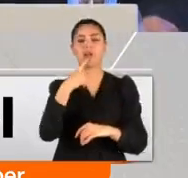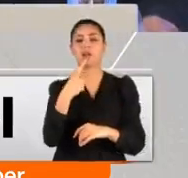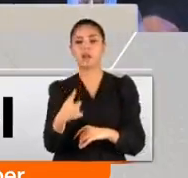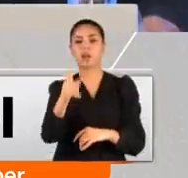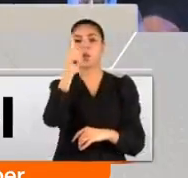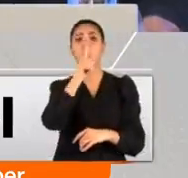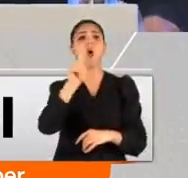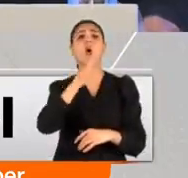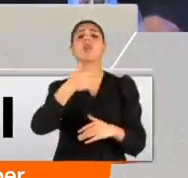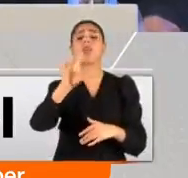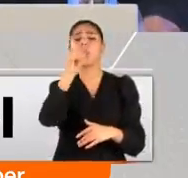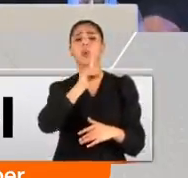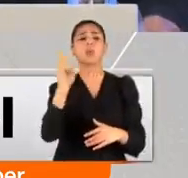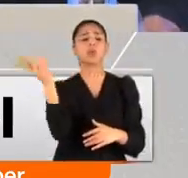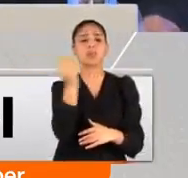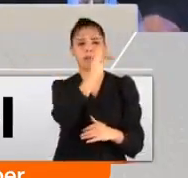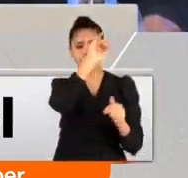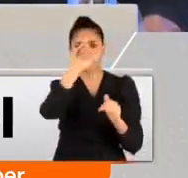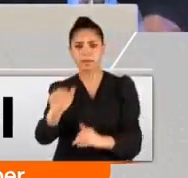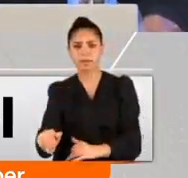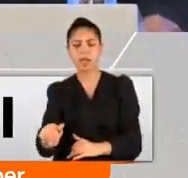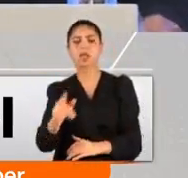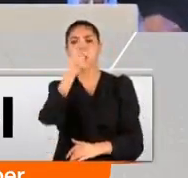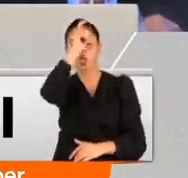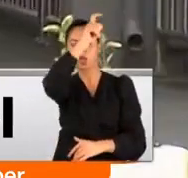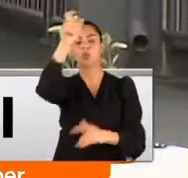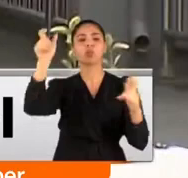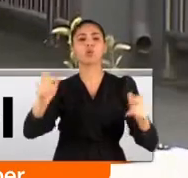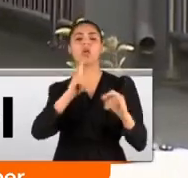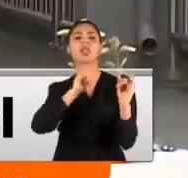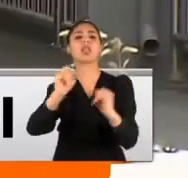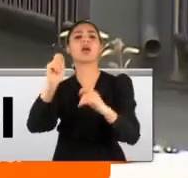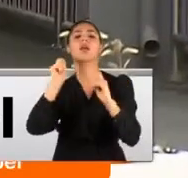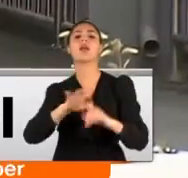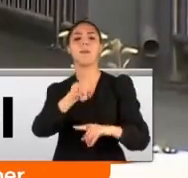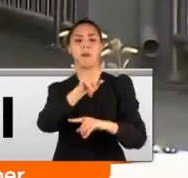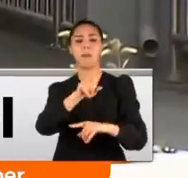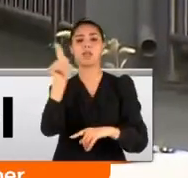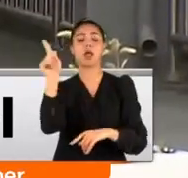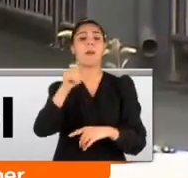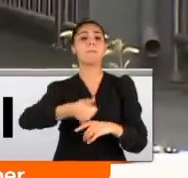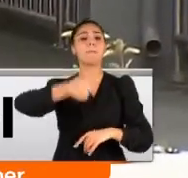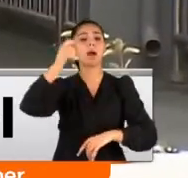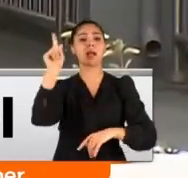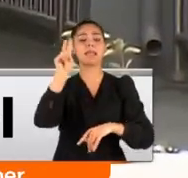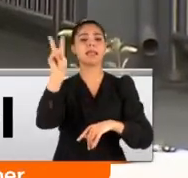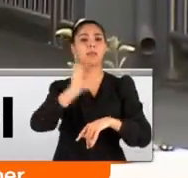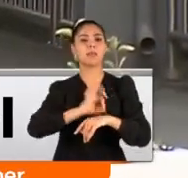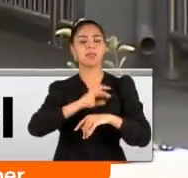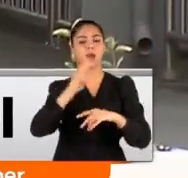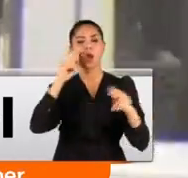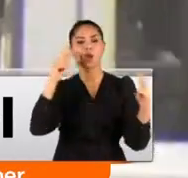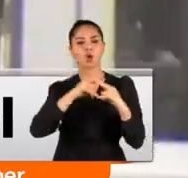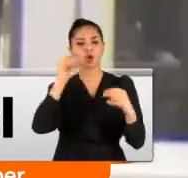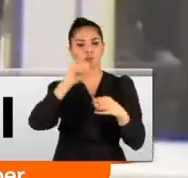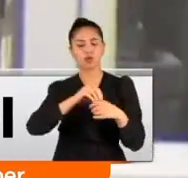yüzünüz gelse Türkiye'ye zerre toz konduramazsınız zerre. Bakanlıkta 20 dakika süren görüşmede büyükelçilere Türkiye